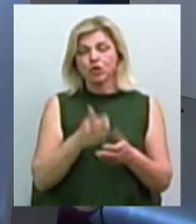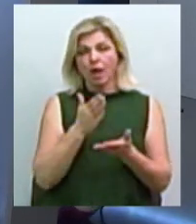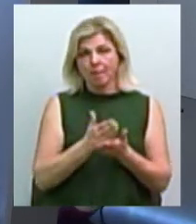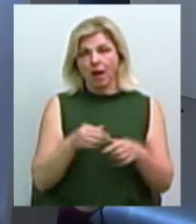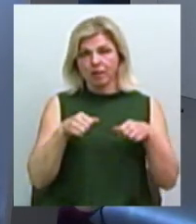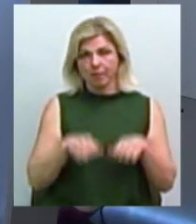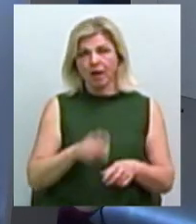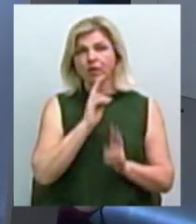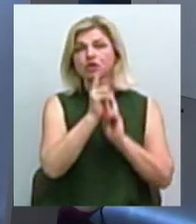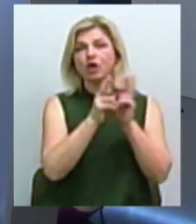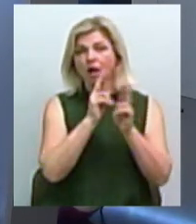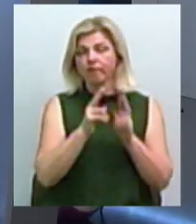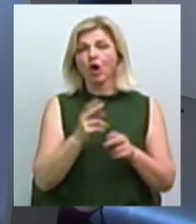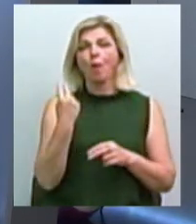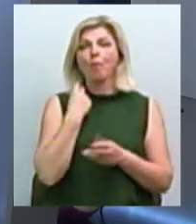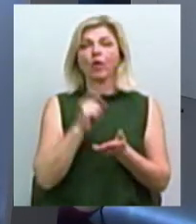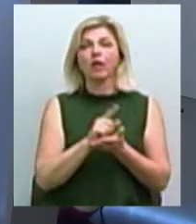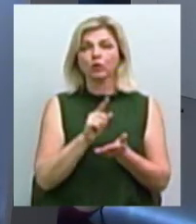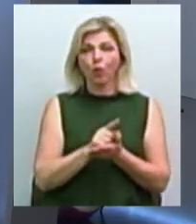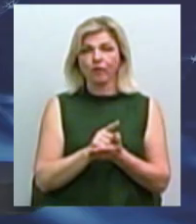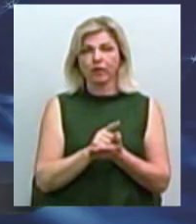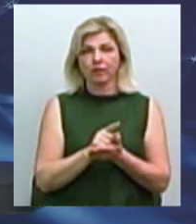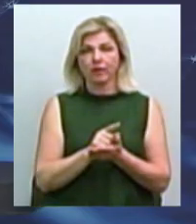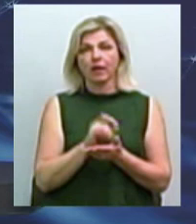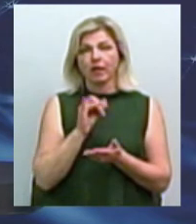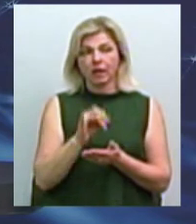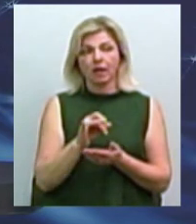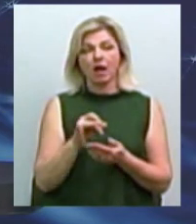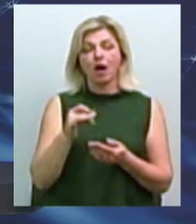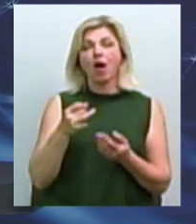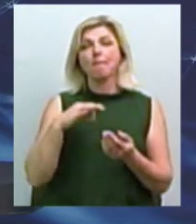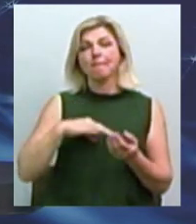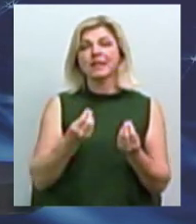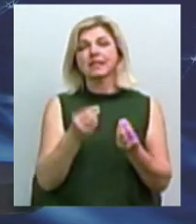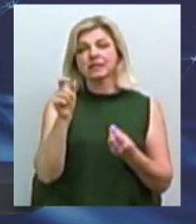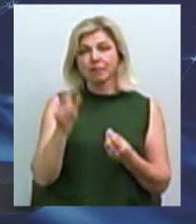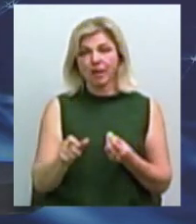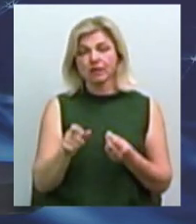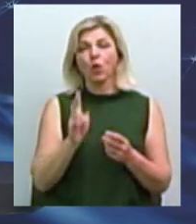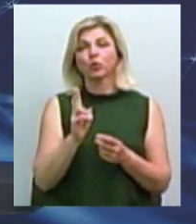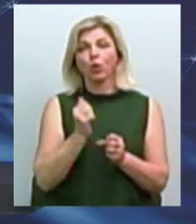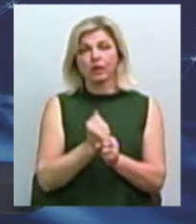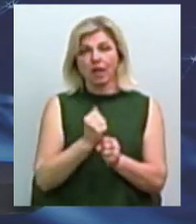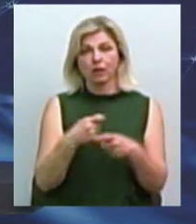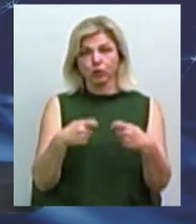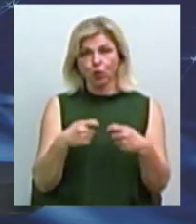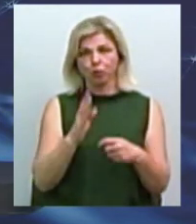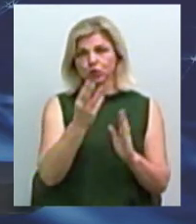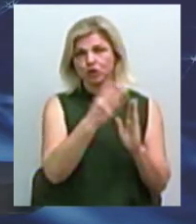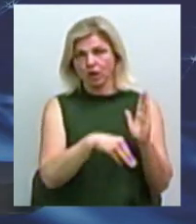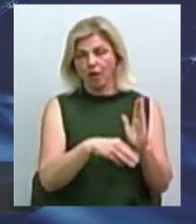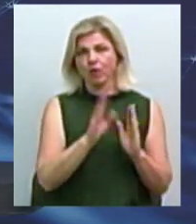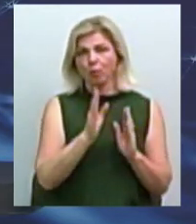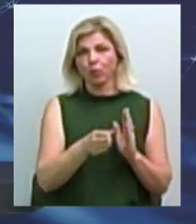право поскаржитися до податкової і суб'єкта господарювання, який здійснює торгівлю, він буде оштрафований. Буде пред